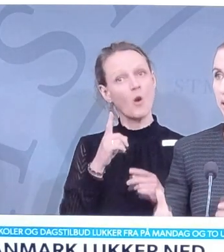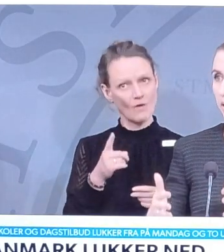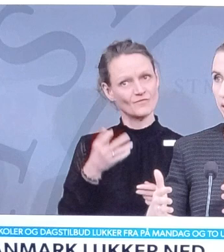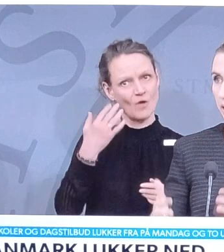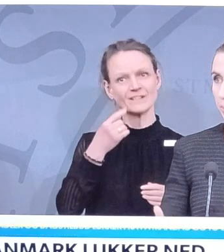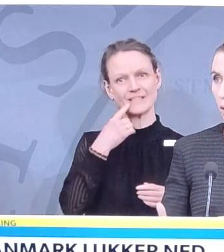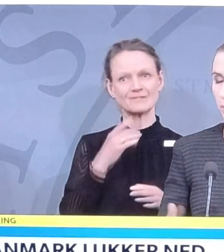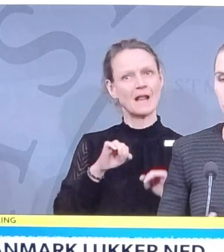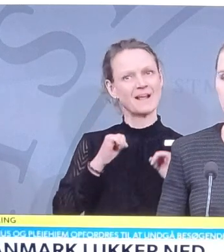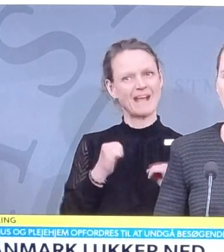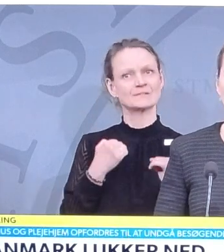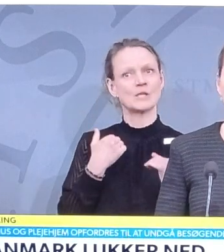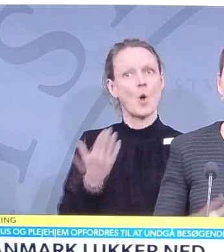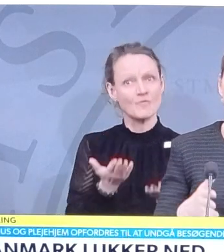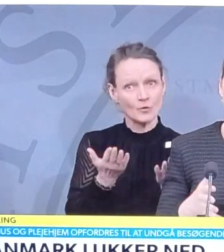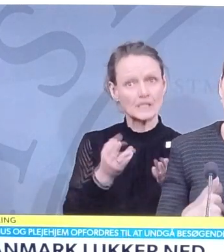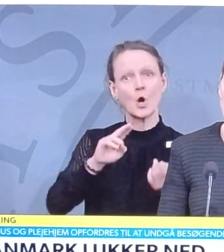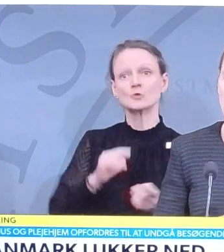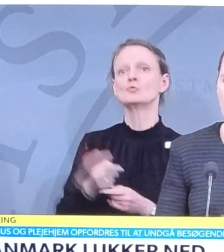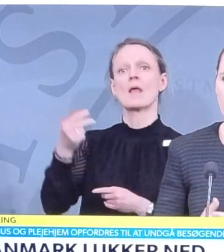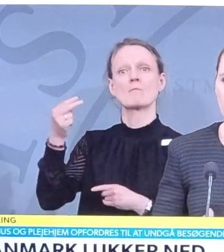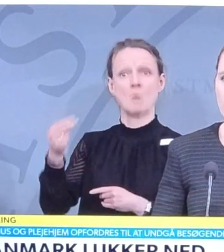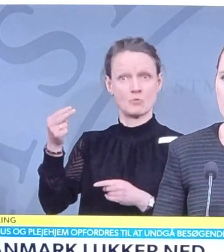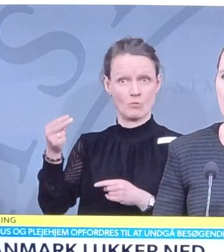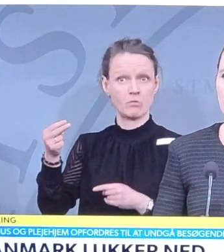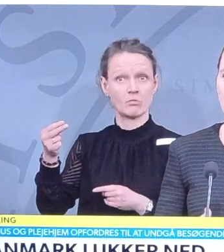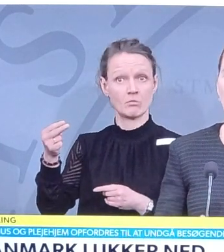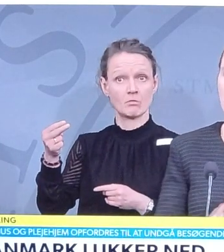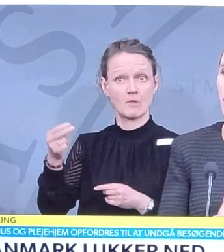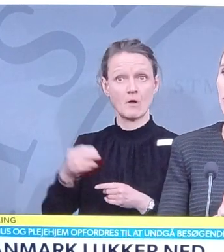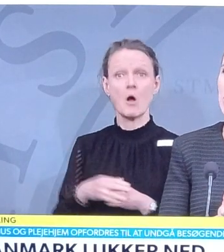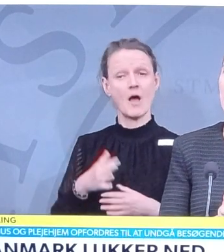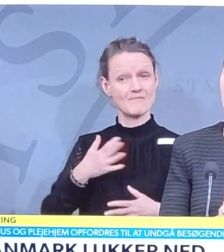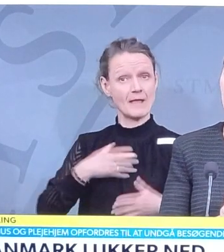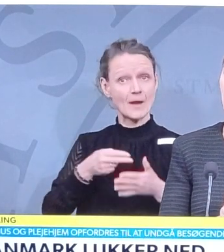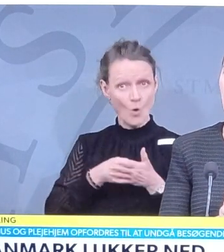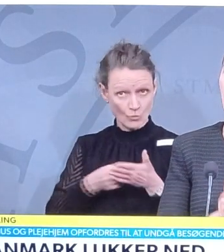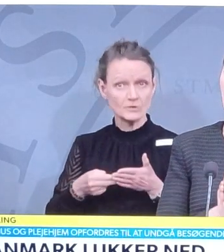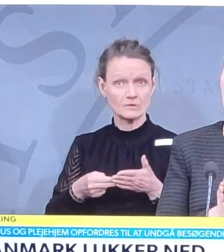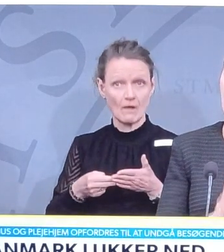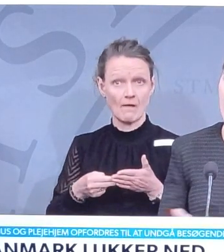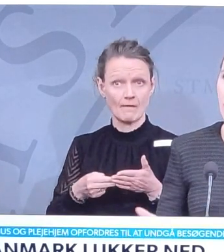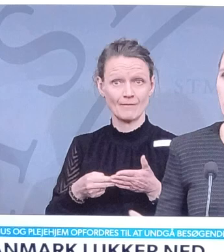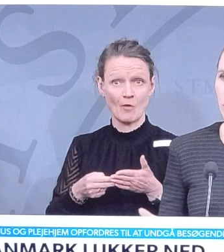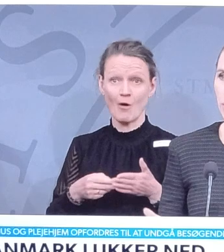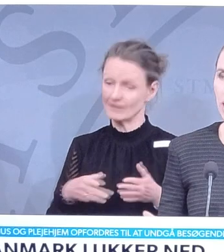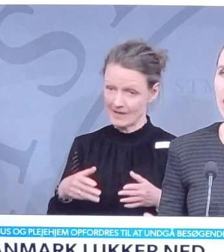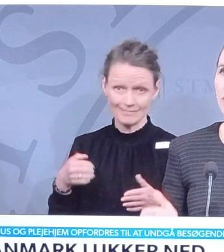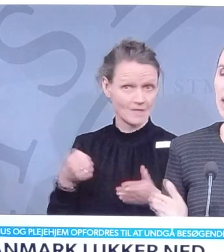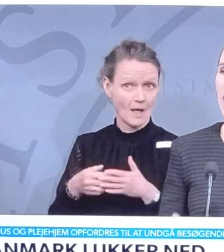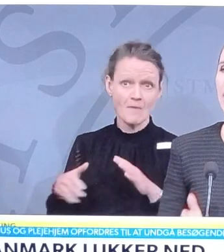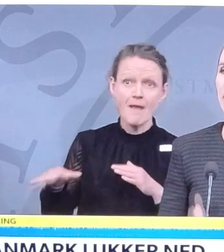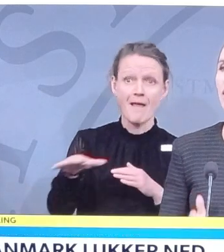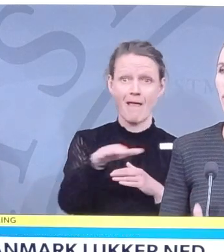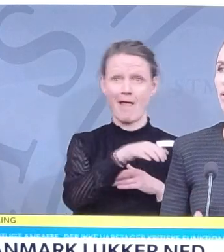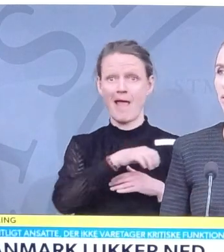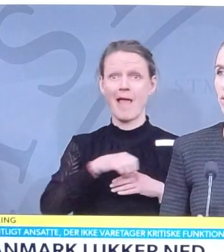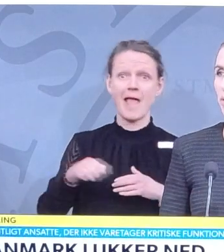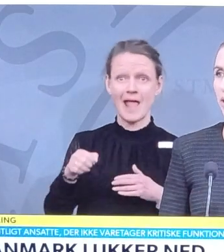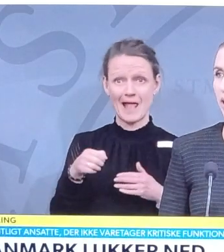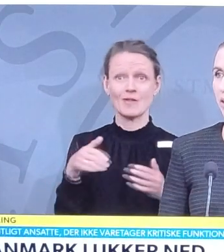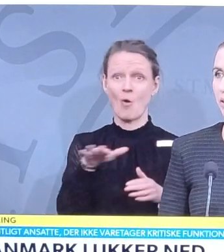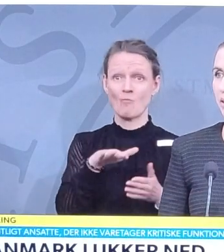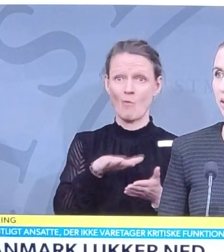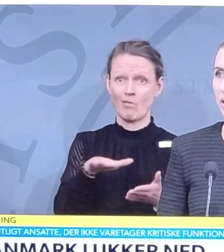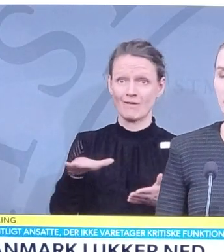bliver et påbud. Men jeg vil også gerne understrege, og det kommer til at gælde på alle områder, at vi kan ikke lovgive os ud af